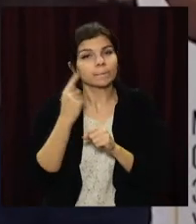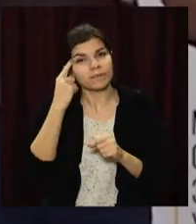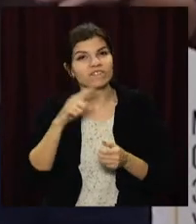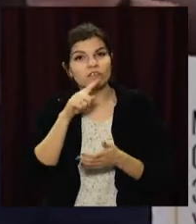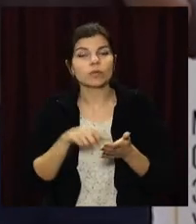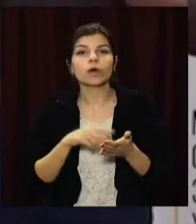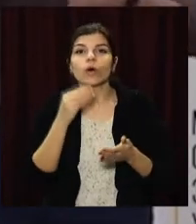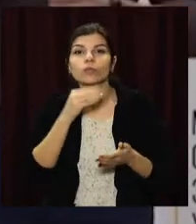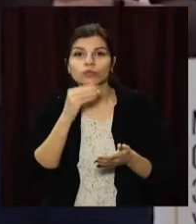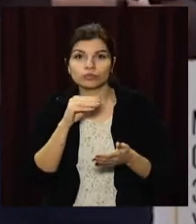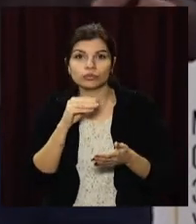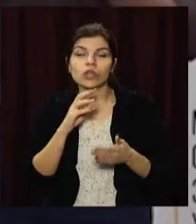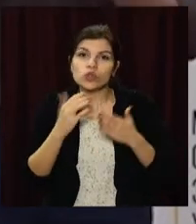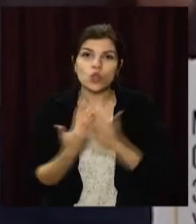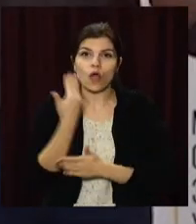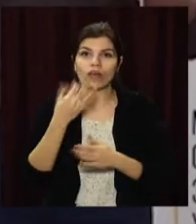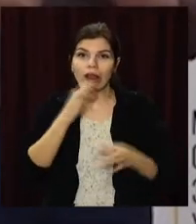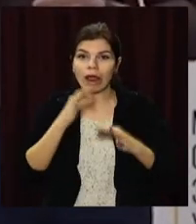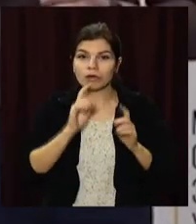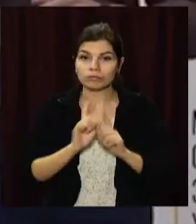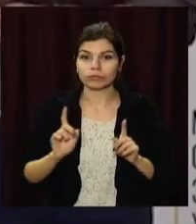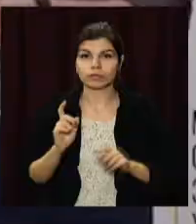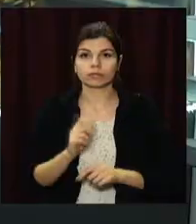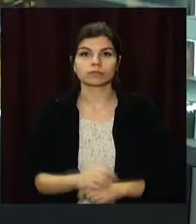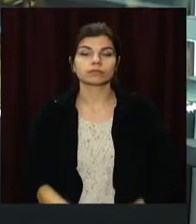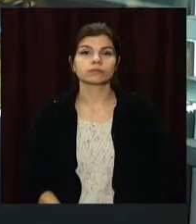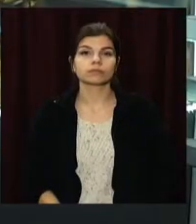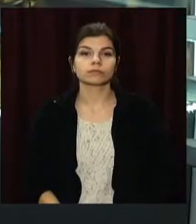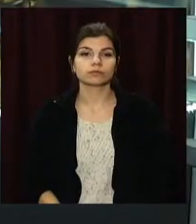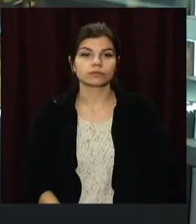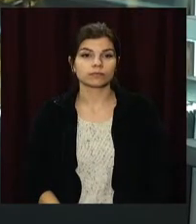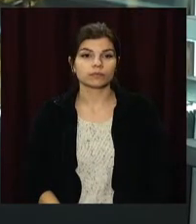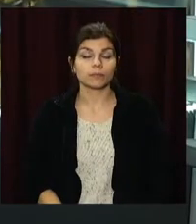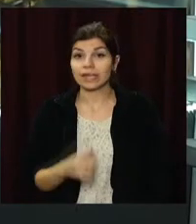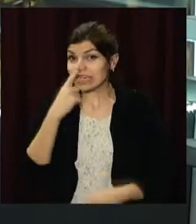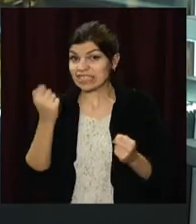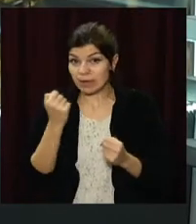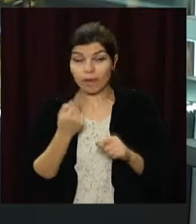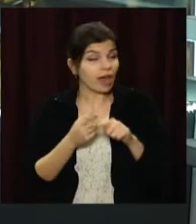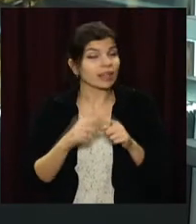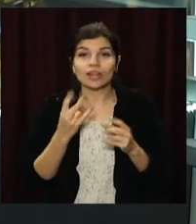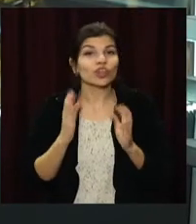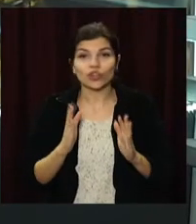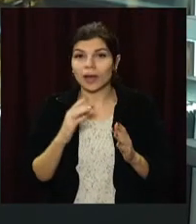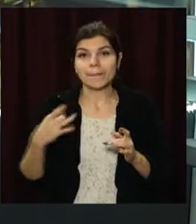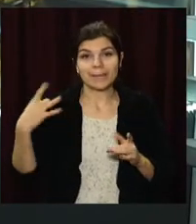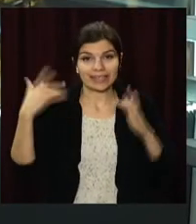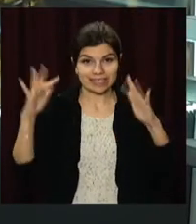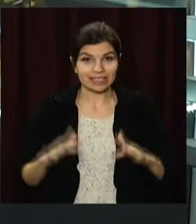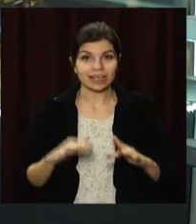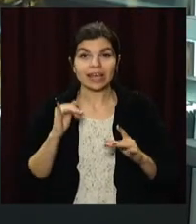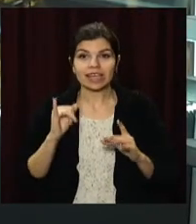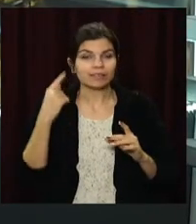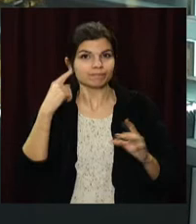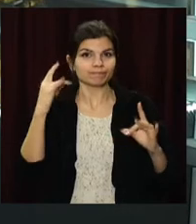питанням ефективних закупівель інноваційних лікарських засобів. Зима – це не лише білий сніг і скрипучий мороз, а й